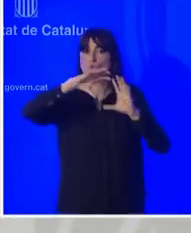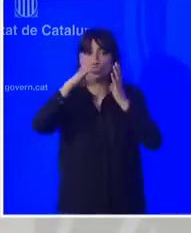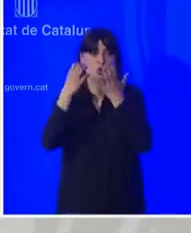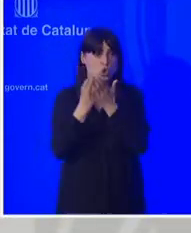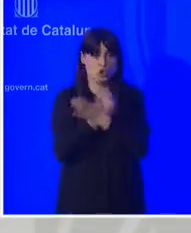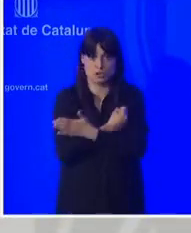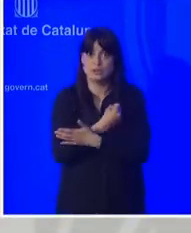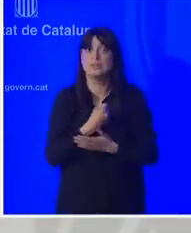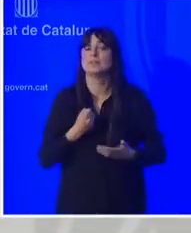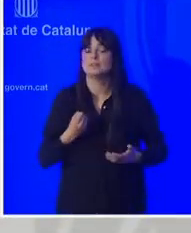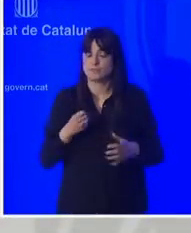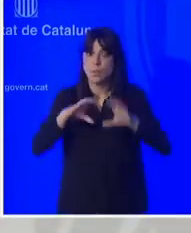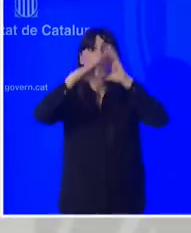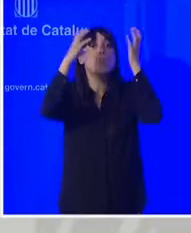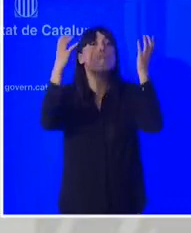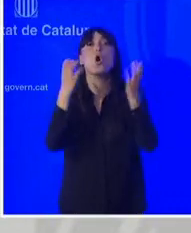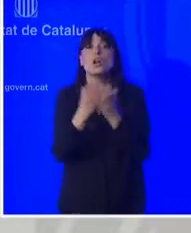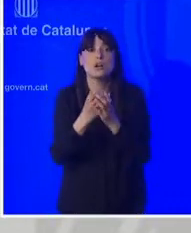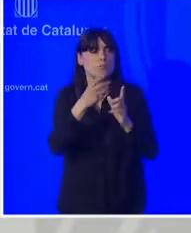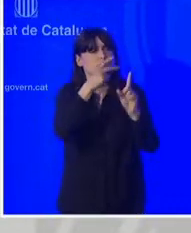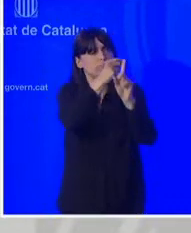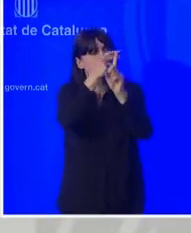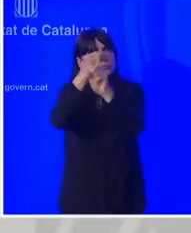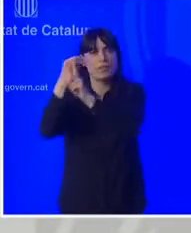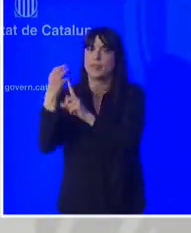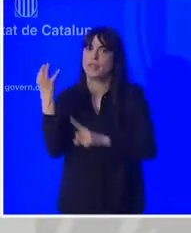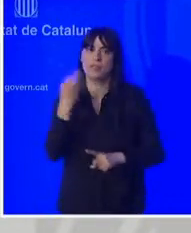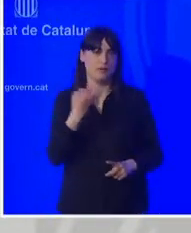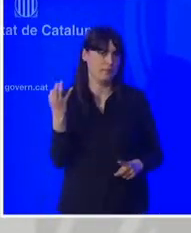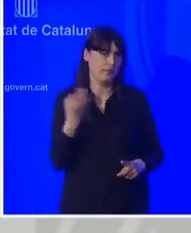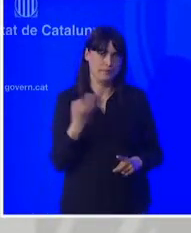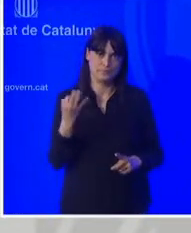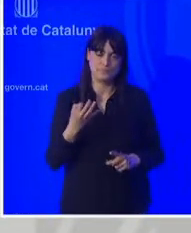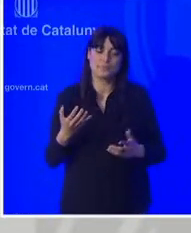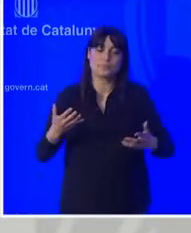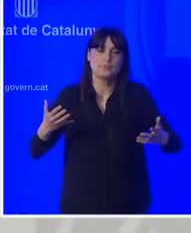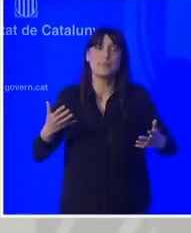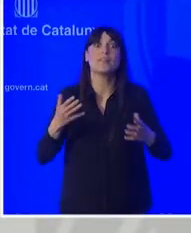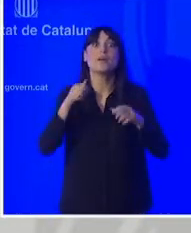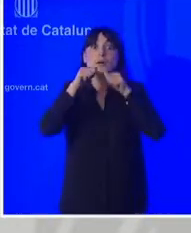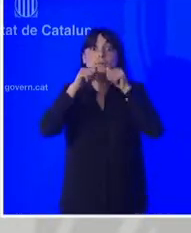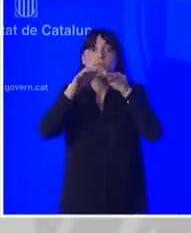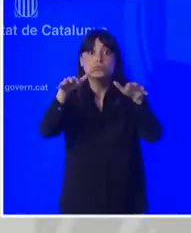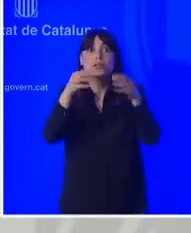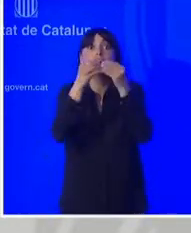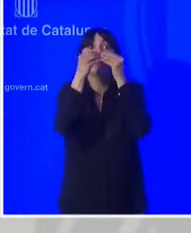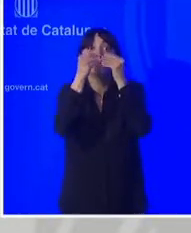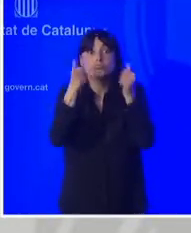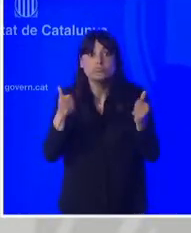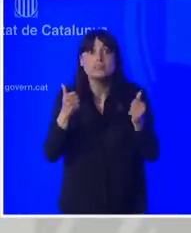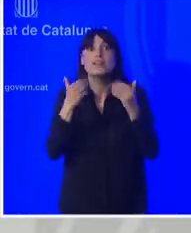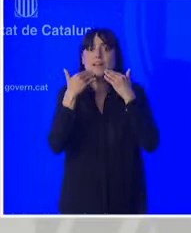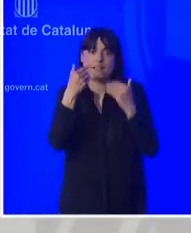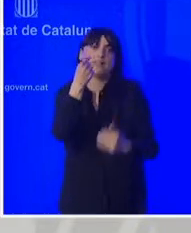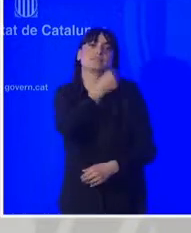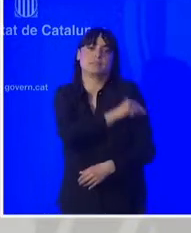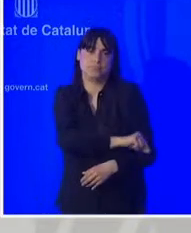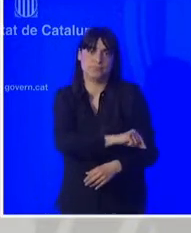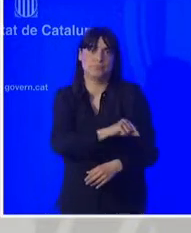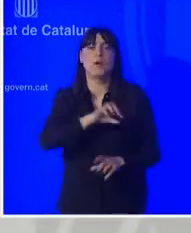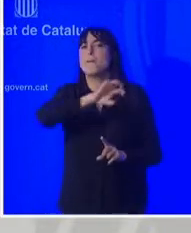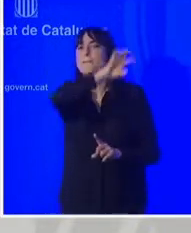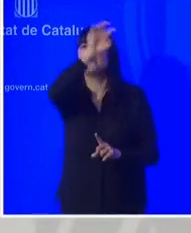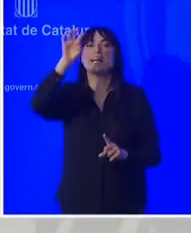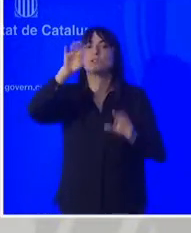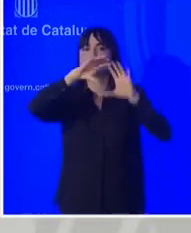aquesta pandèmia l'hem eredicat doncs si realment l'estratègia de vacunació es pot acabar implementant a tots els